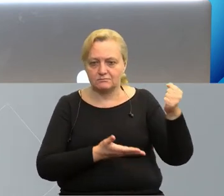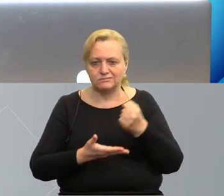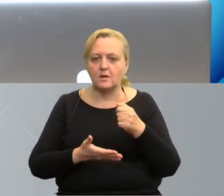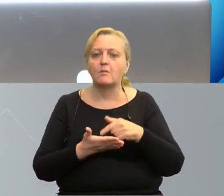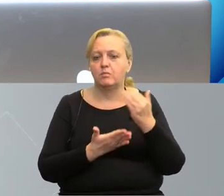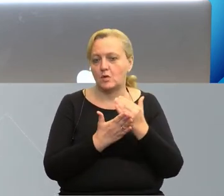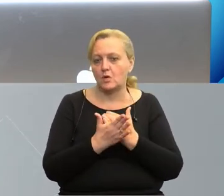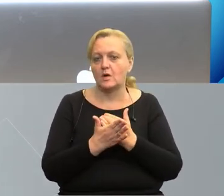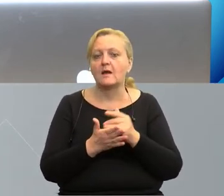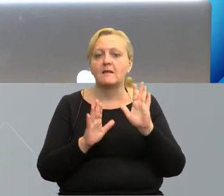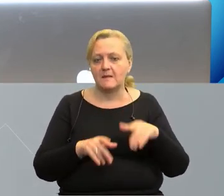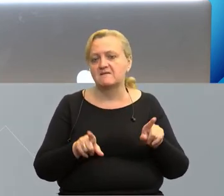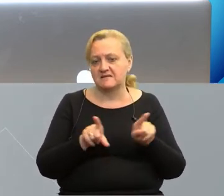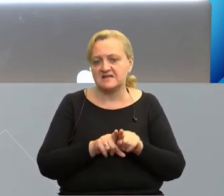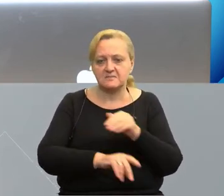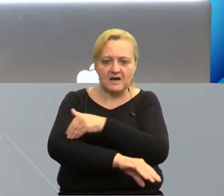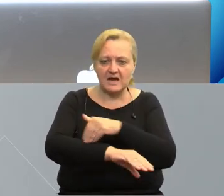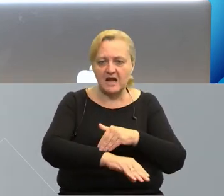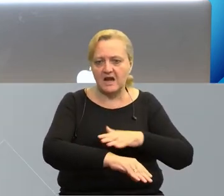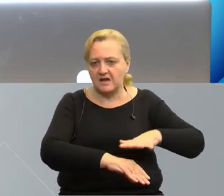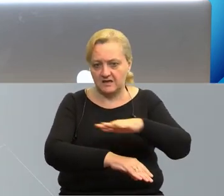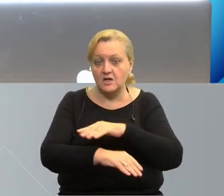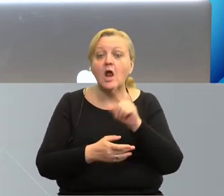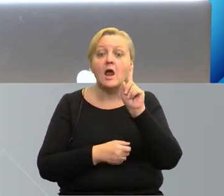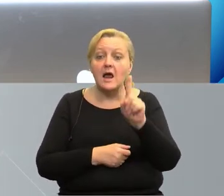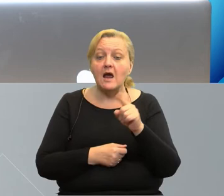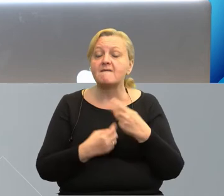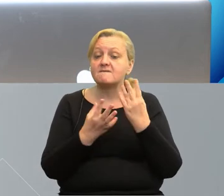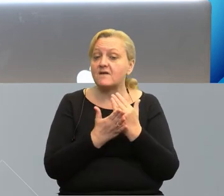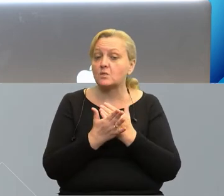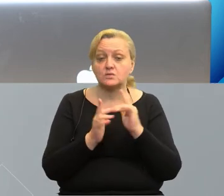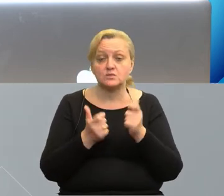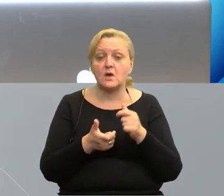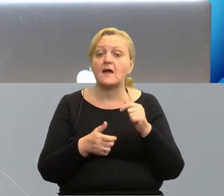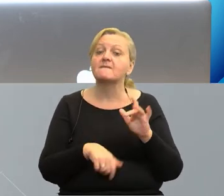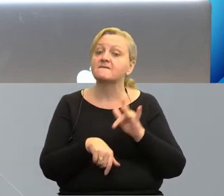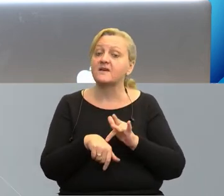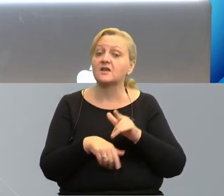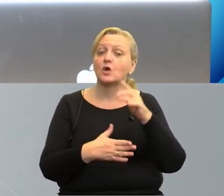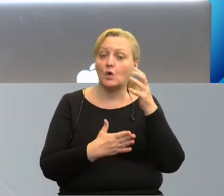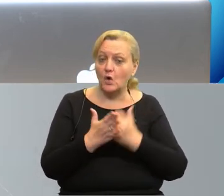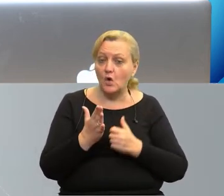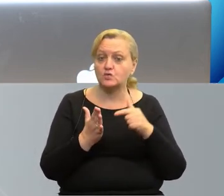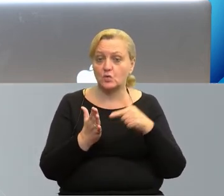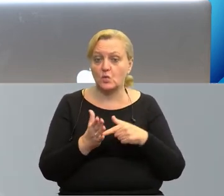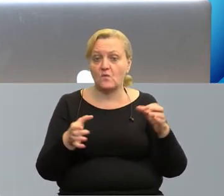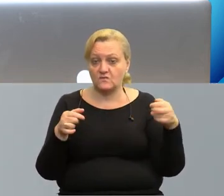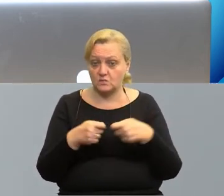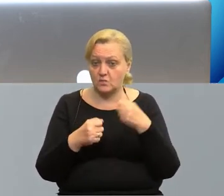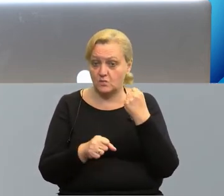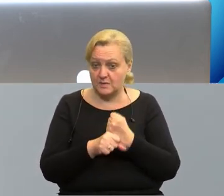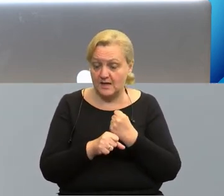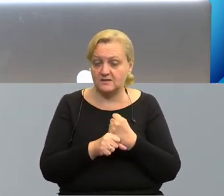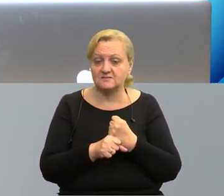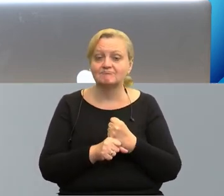programu, także transgranicznego. Warunek jest jednak taki, aby efekty, korzyści z tej współpracy